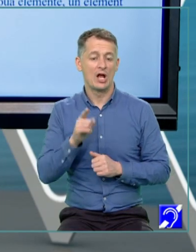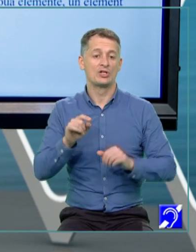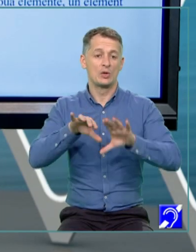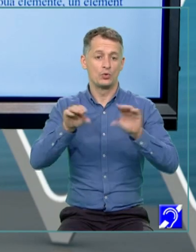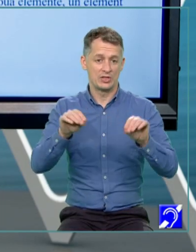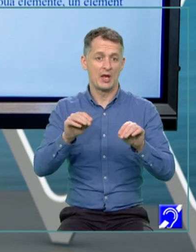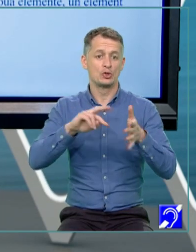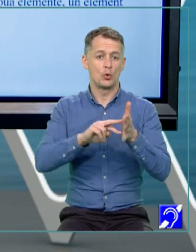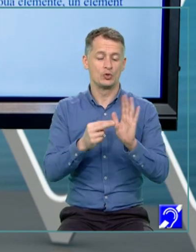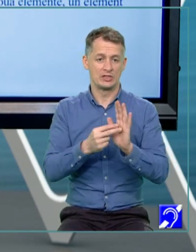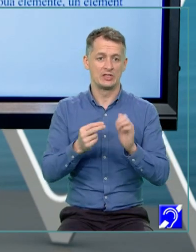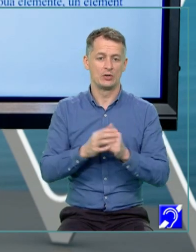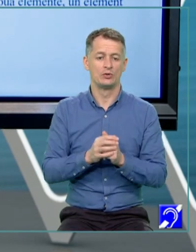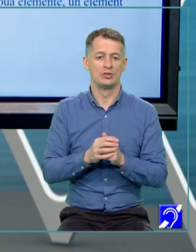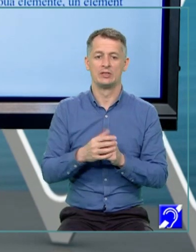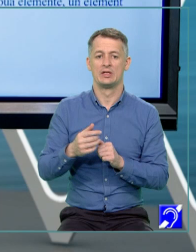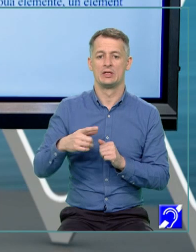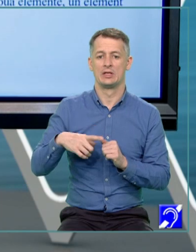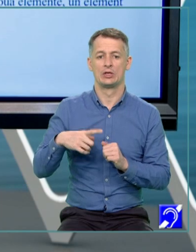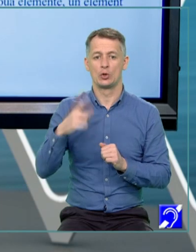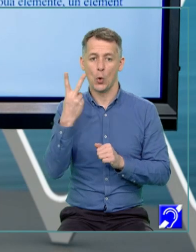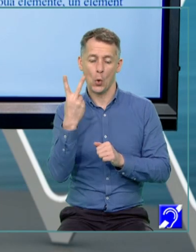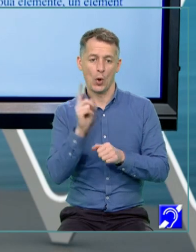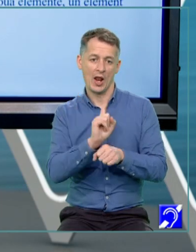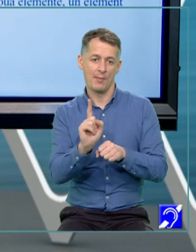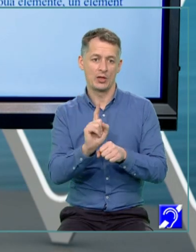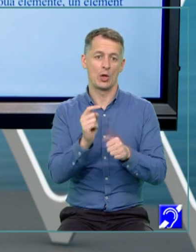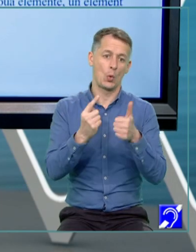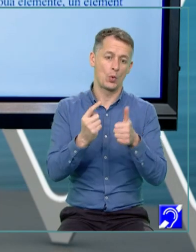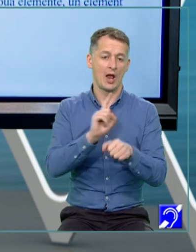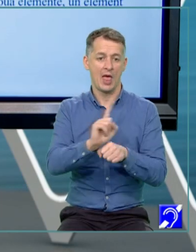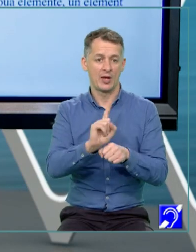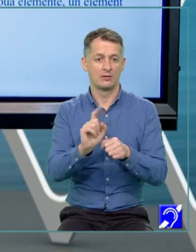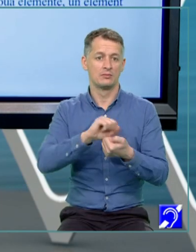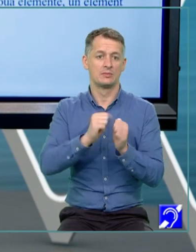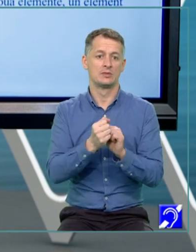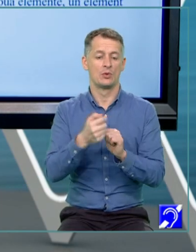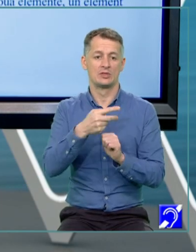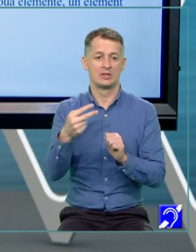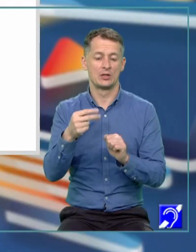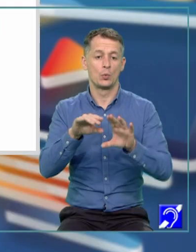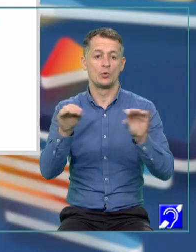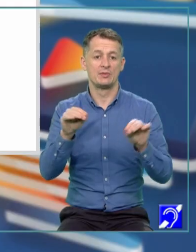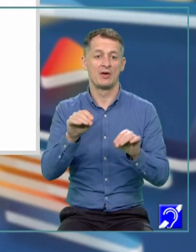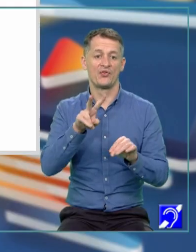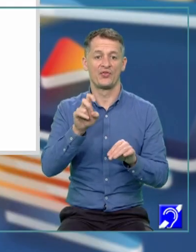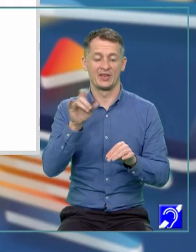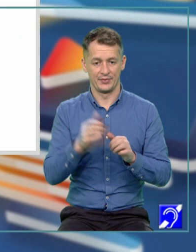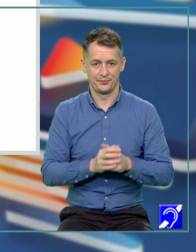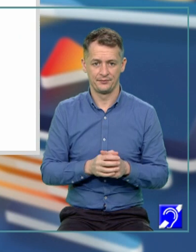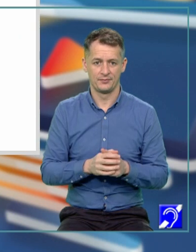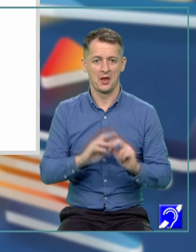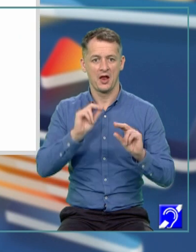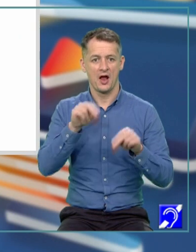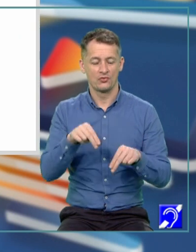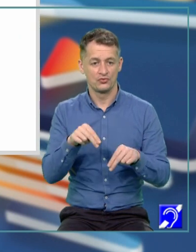soluțiilor este formată din două elemente, un element sau este egală cu mulțimea vidă. Și ajungem la